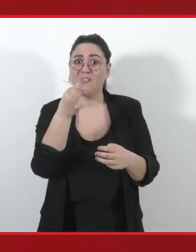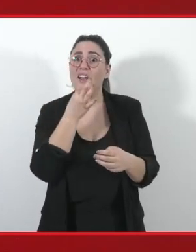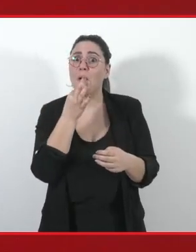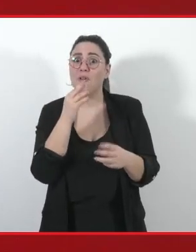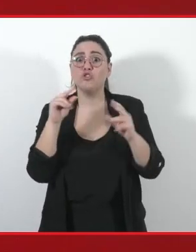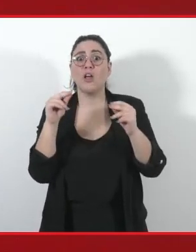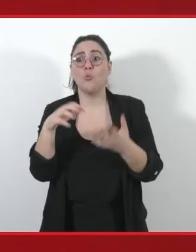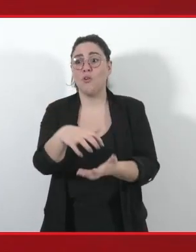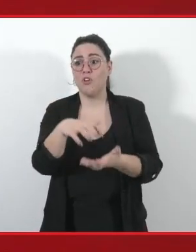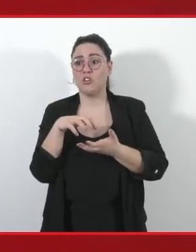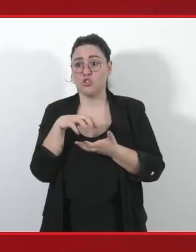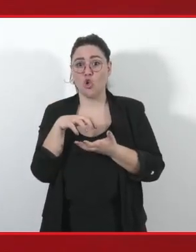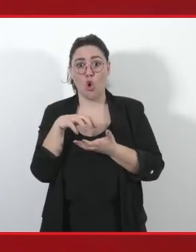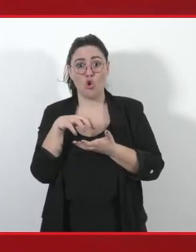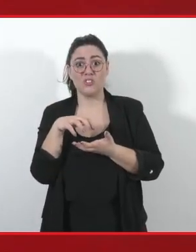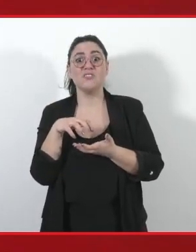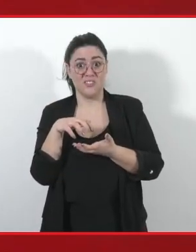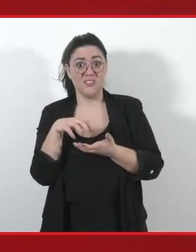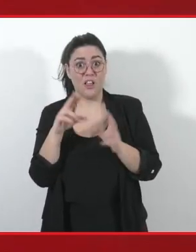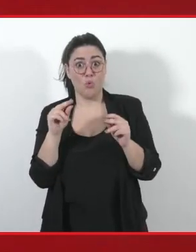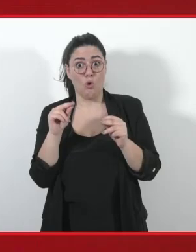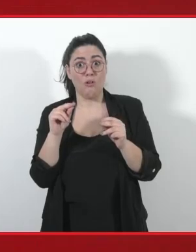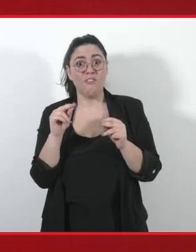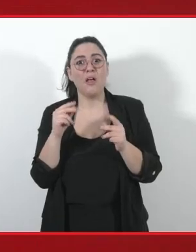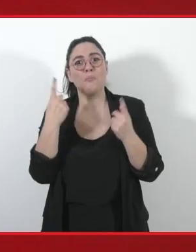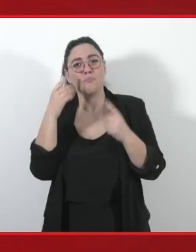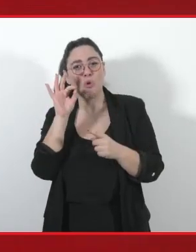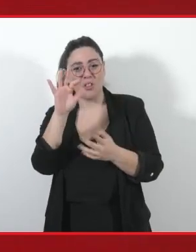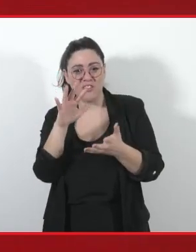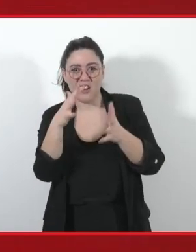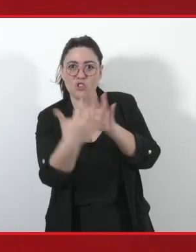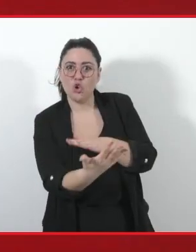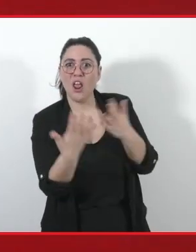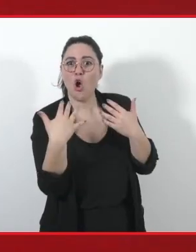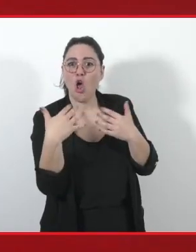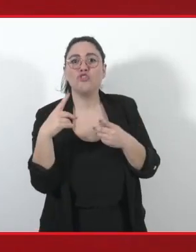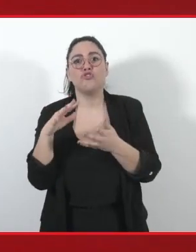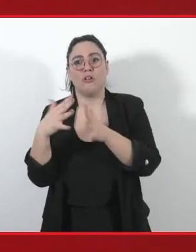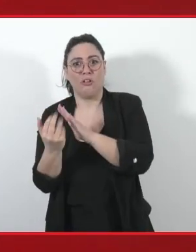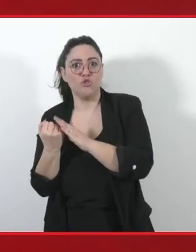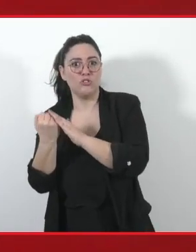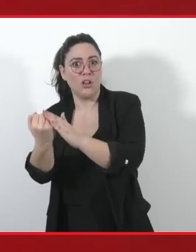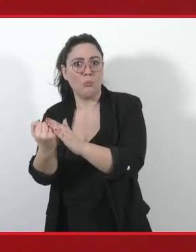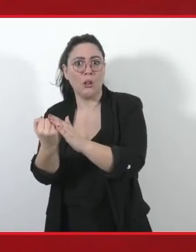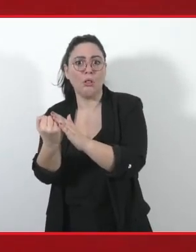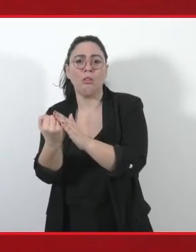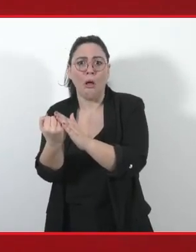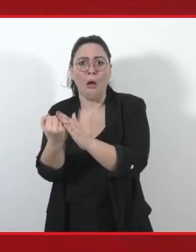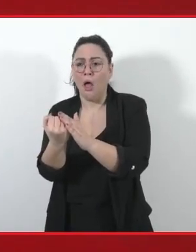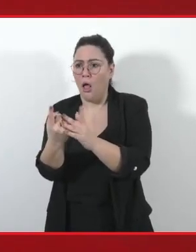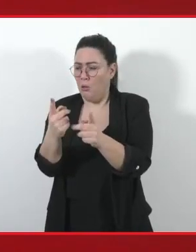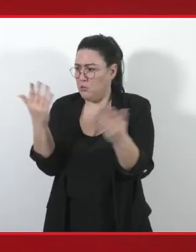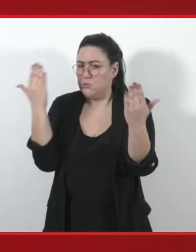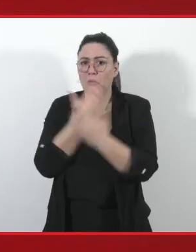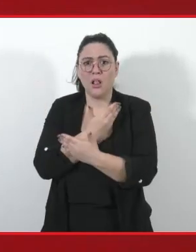risorse per gli investimenti pubblici sul fronte della transizione ecologica e della sostenibilità e costruire politiche di incentivo